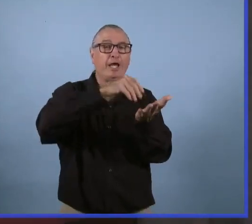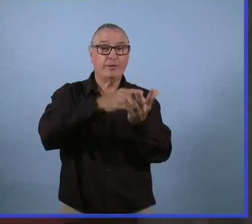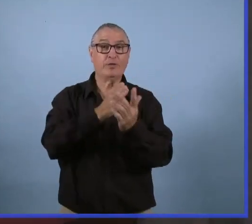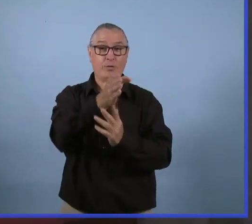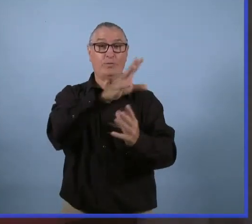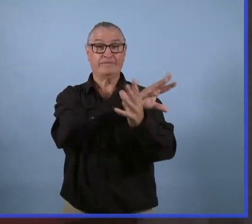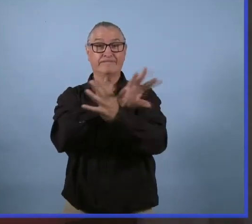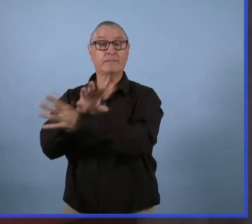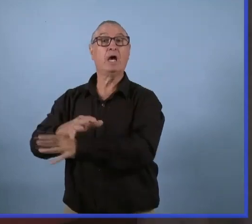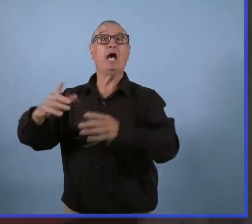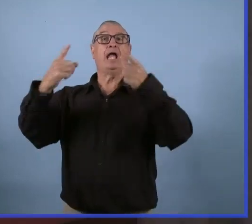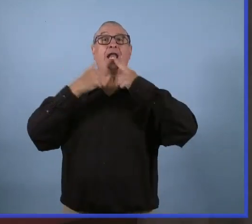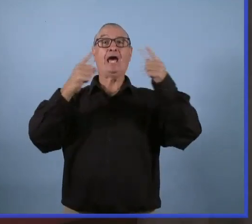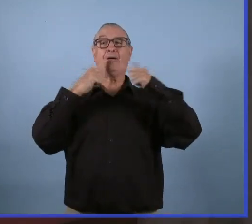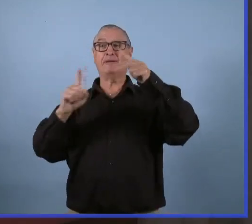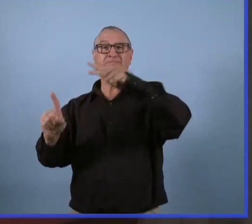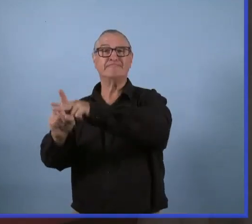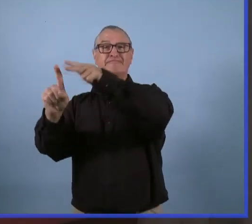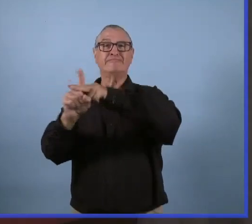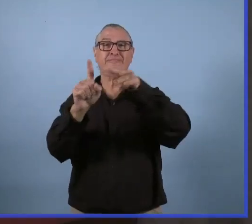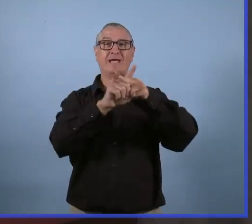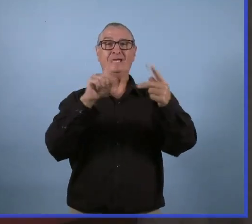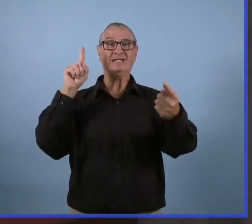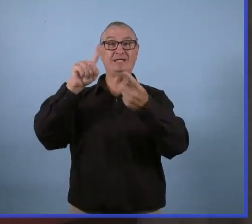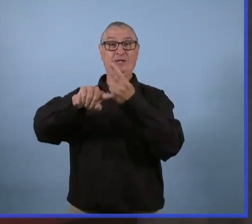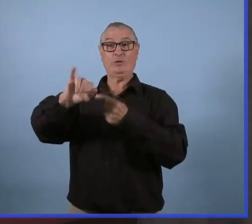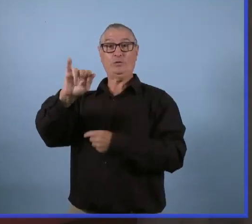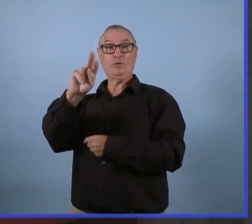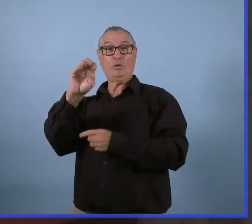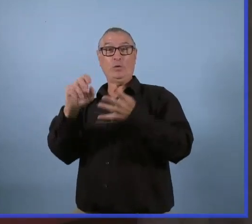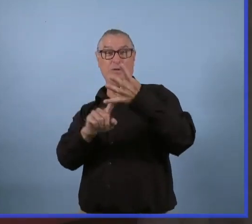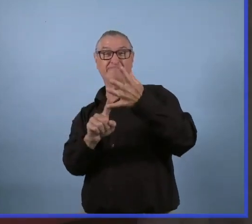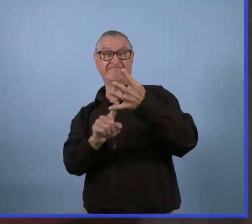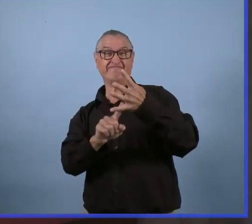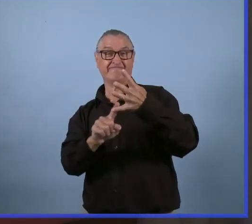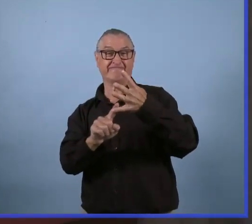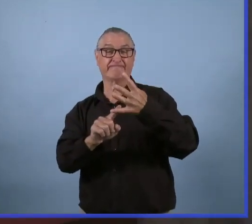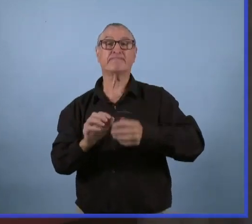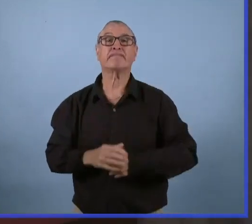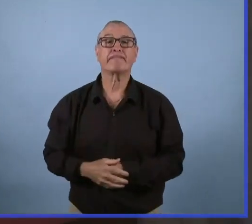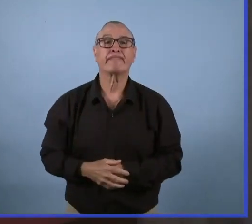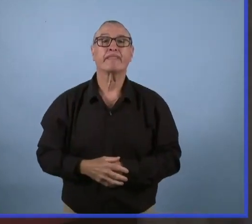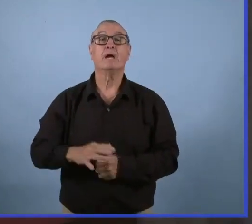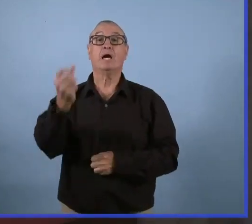passer à l'apprentissage en virtuel, et ce jusqu'à la fin du mois de juin.